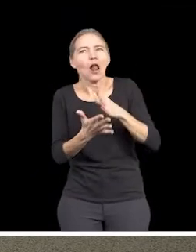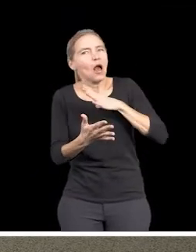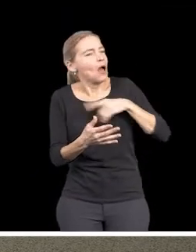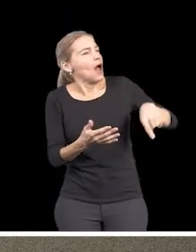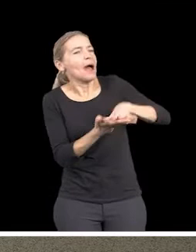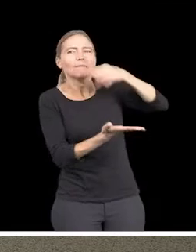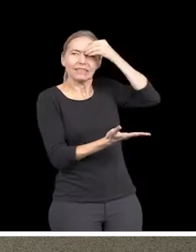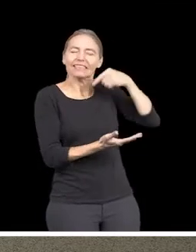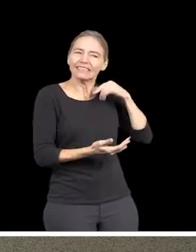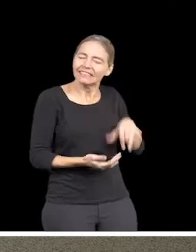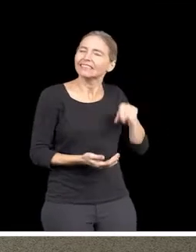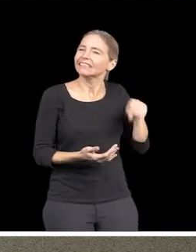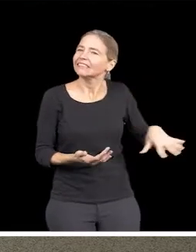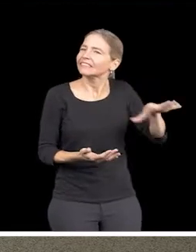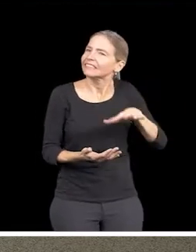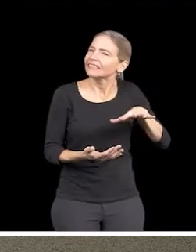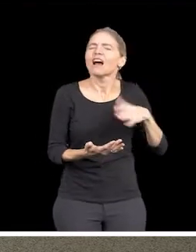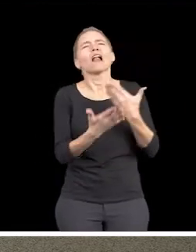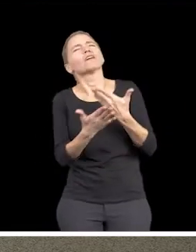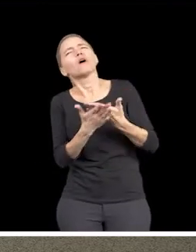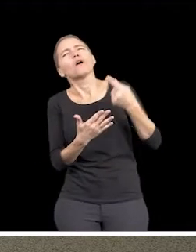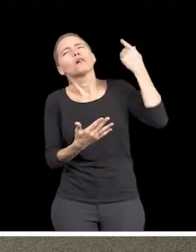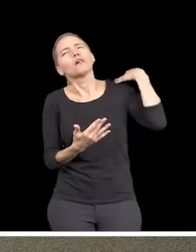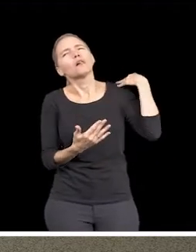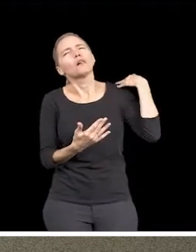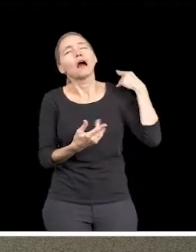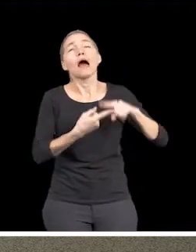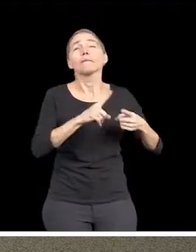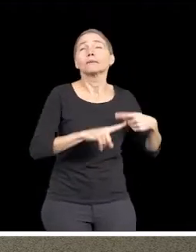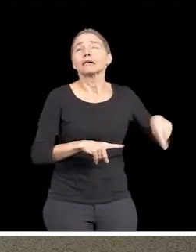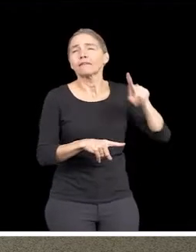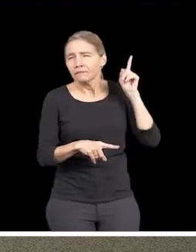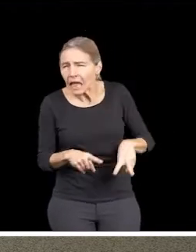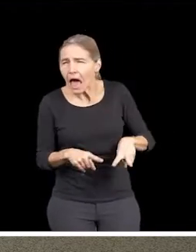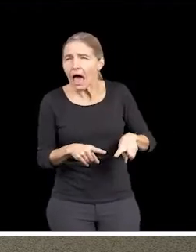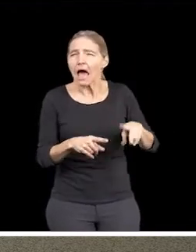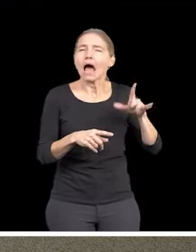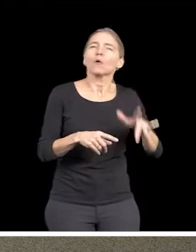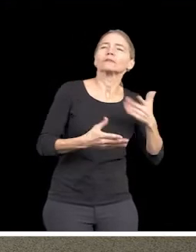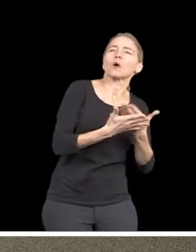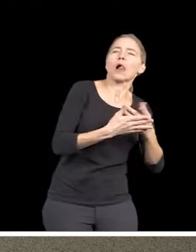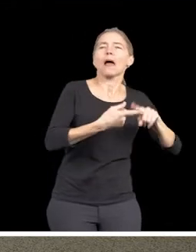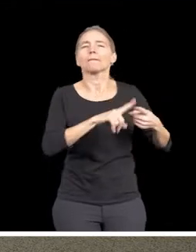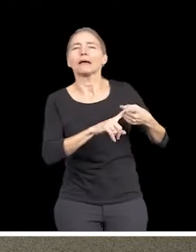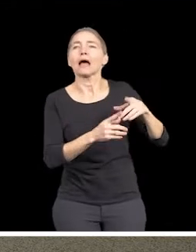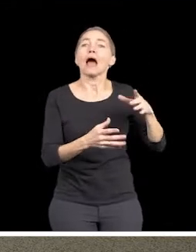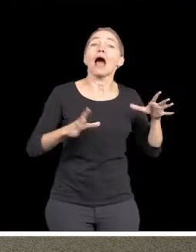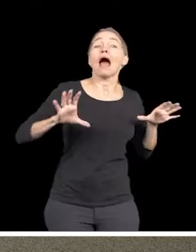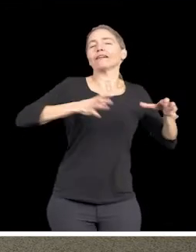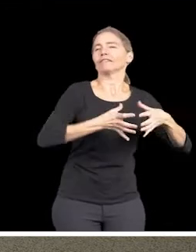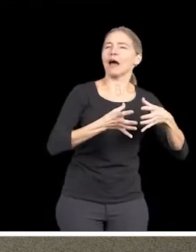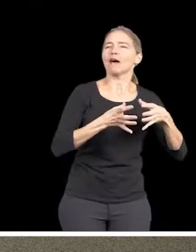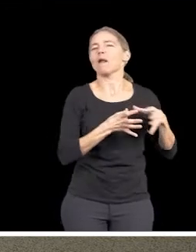Il y l'école de l'amitié, je dirais plus l'école buissonnière de l'amitié, mais bon. Et après ensuite, c'est